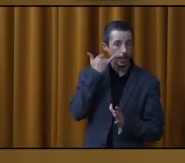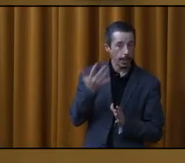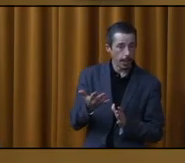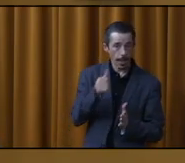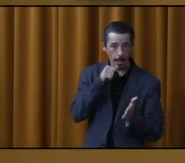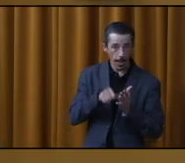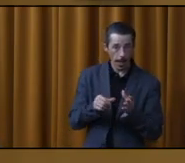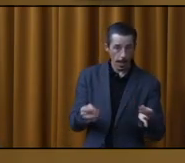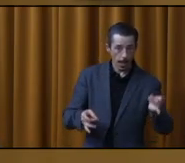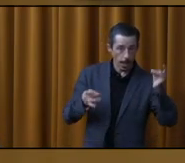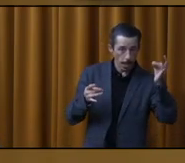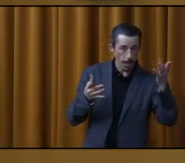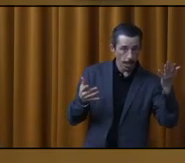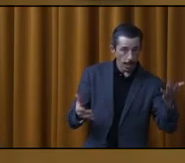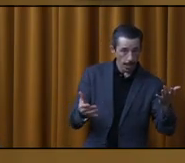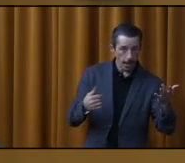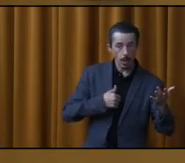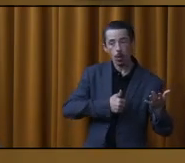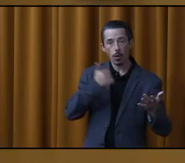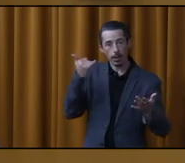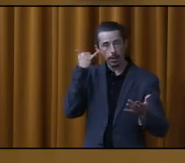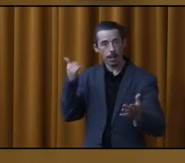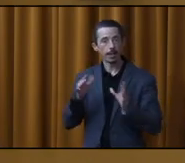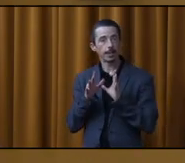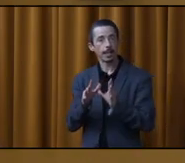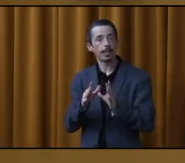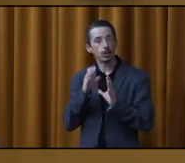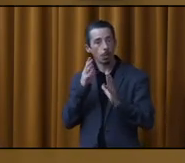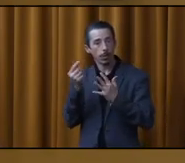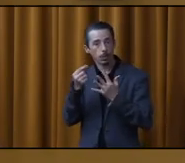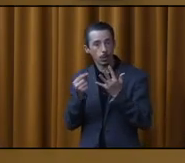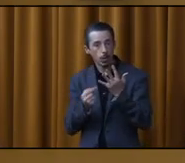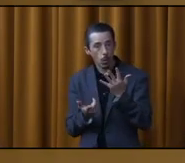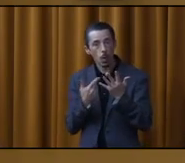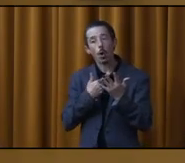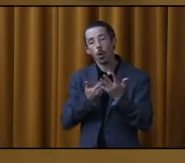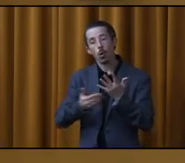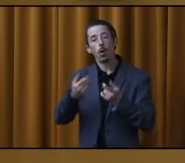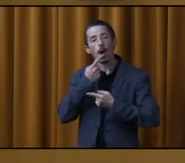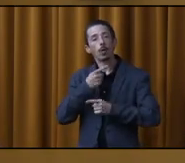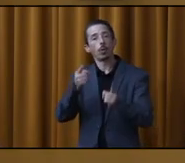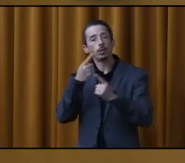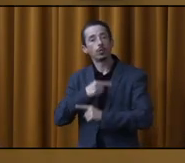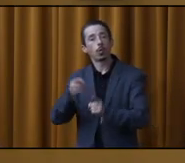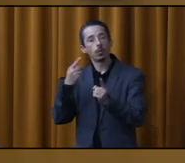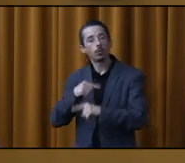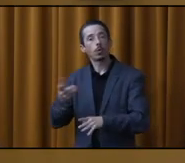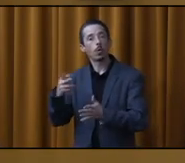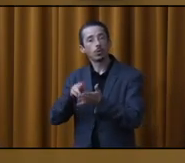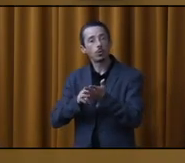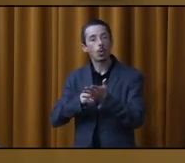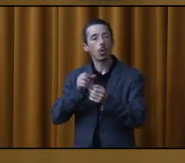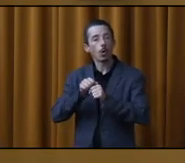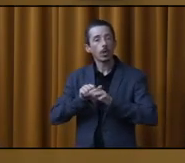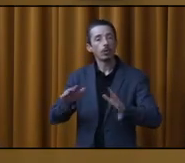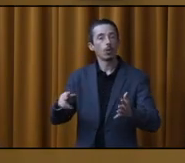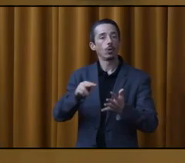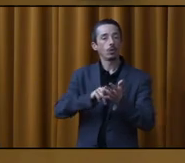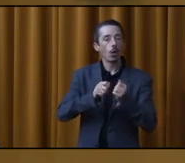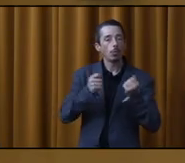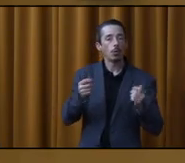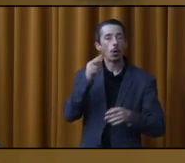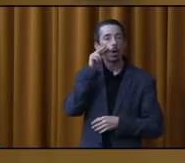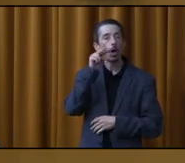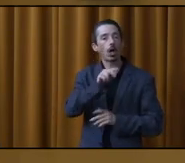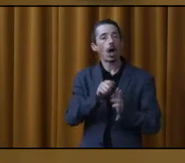la lettre est sortie comme ça, mais nous, on a une stratégie de communication. Il y avait plusieurs annonces qui s'en viennent dans les médias, les réseaux sociaux, regardent sur